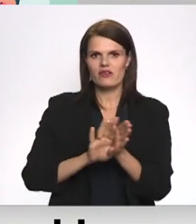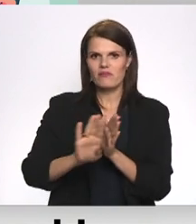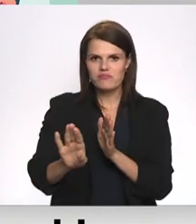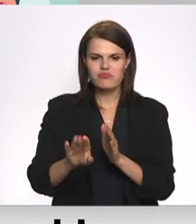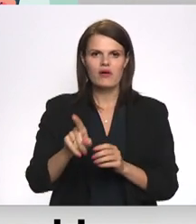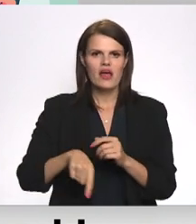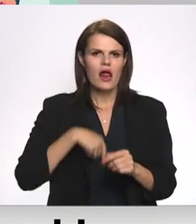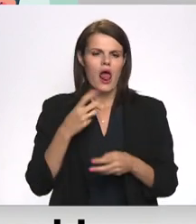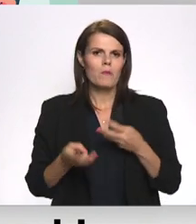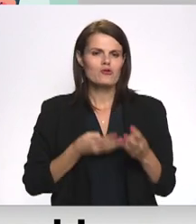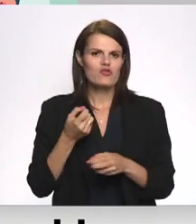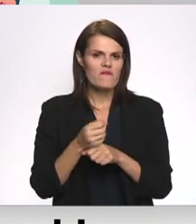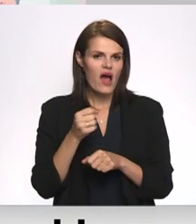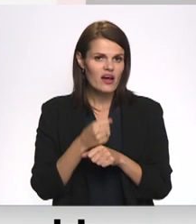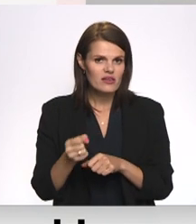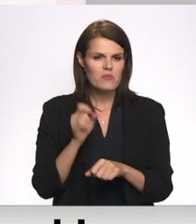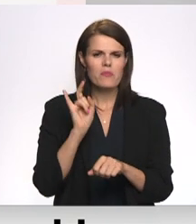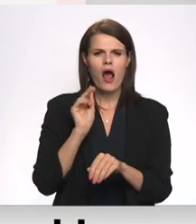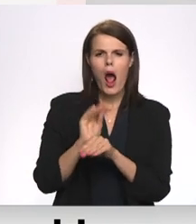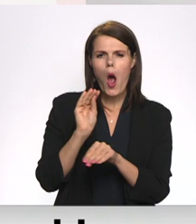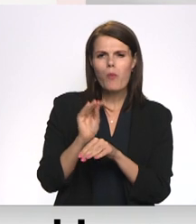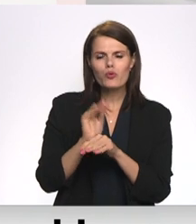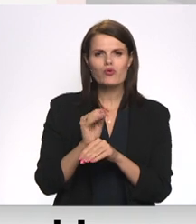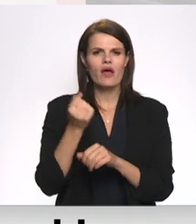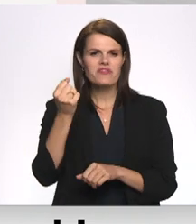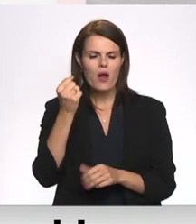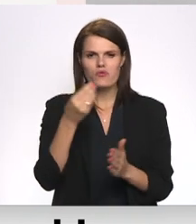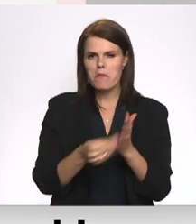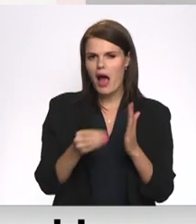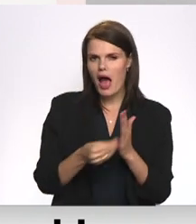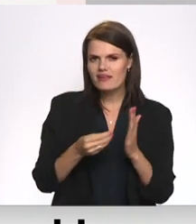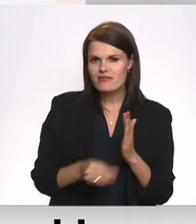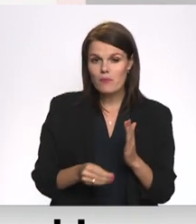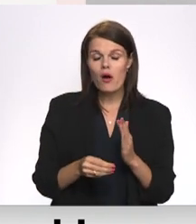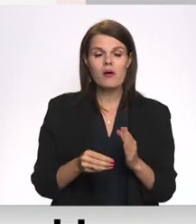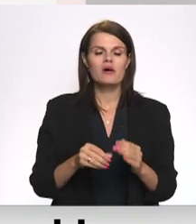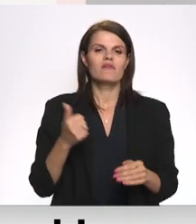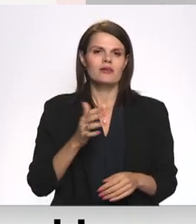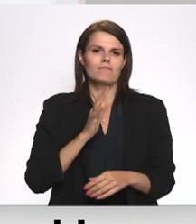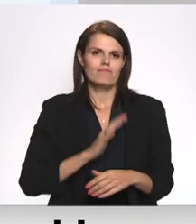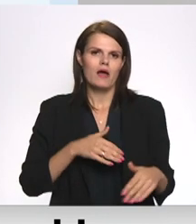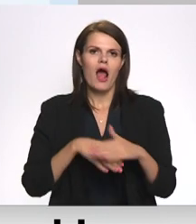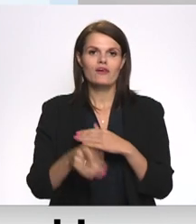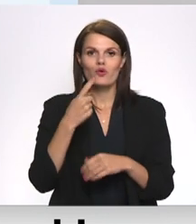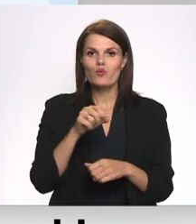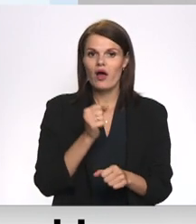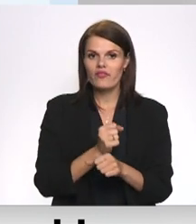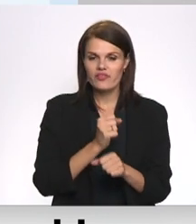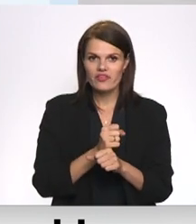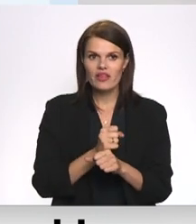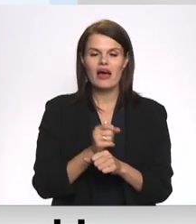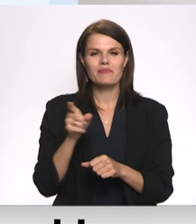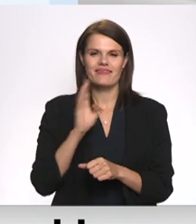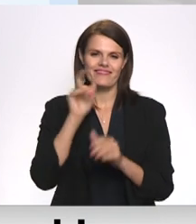ilgstošas emocionālas vardarbības, aprunāšanas draudiem, pazemojumiem. Līdz galu galā ir spiest aiziet no darba. Elza ir